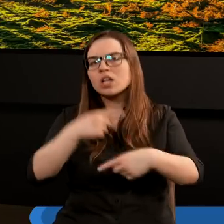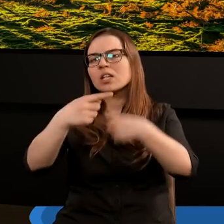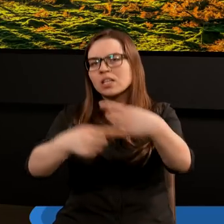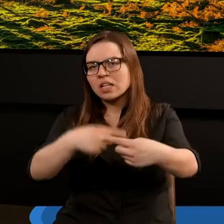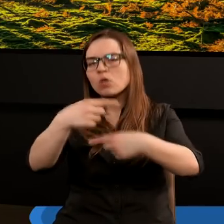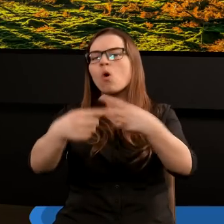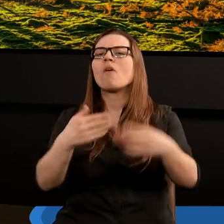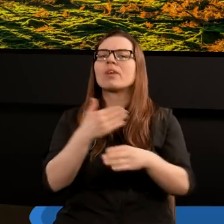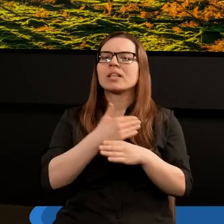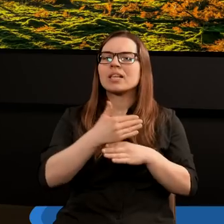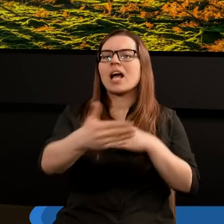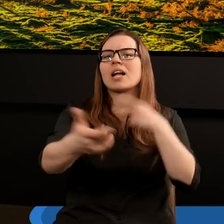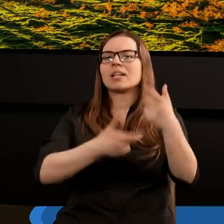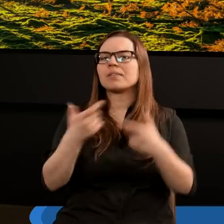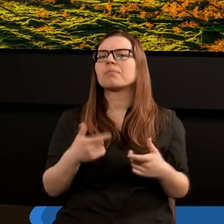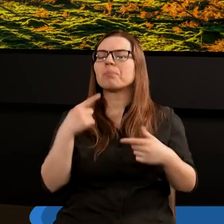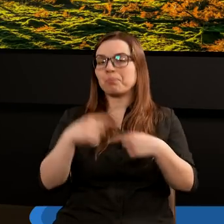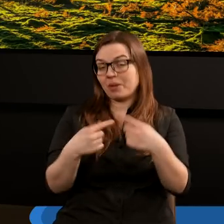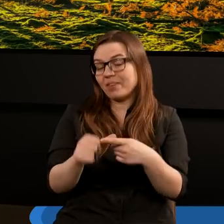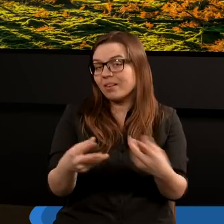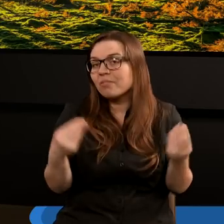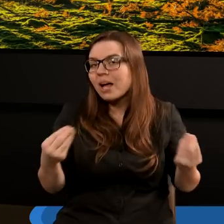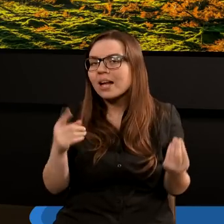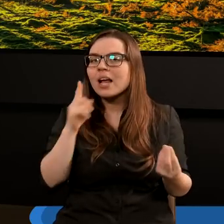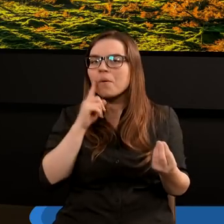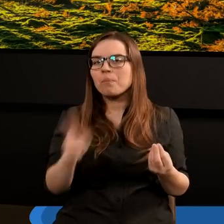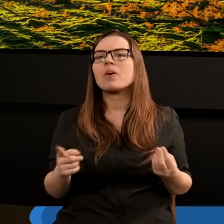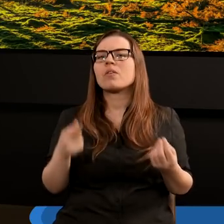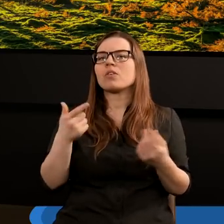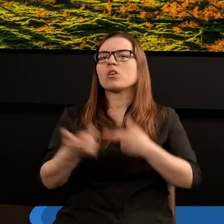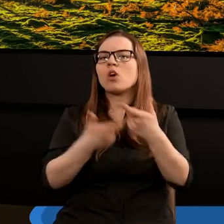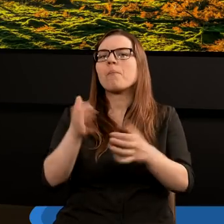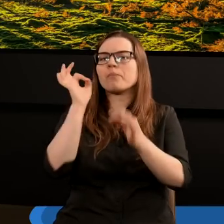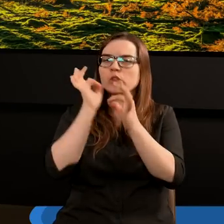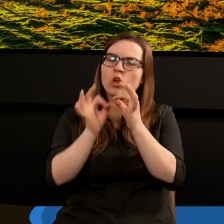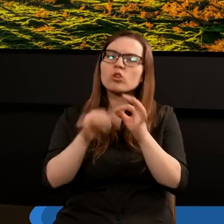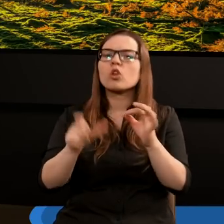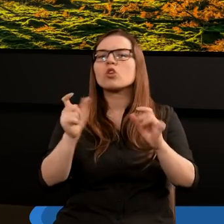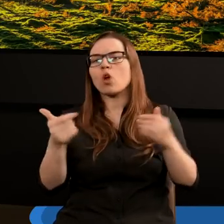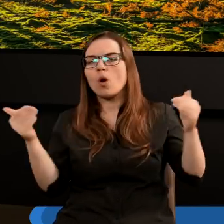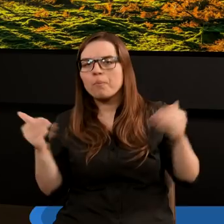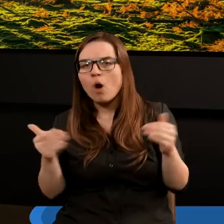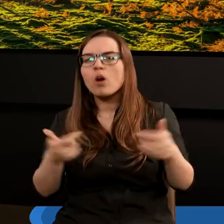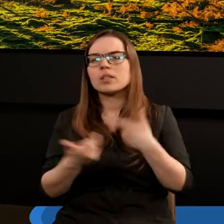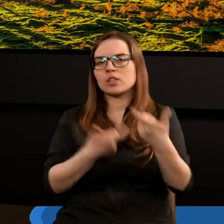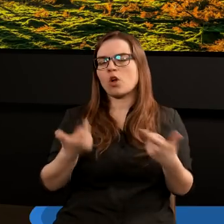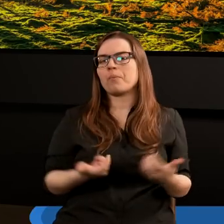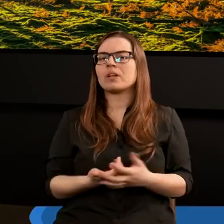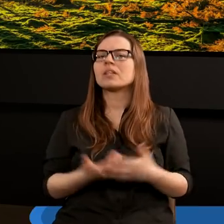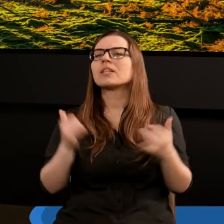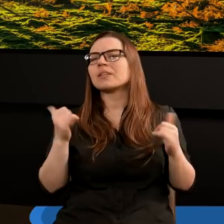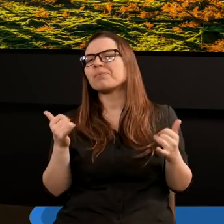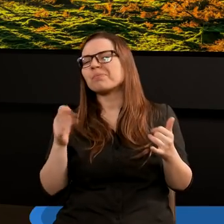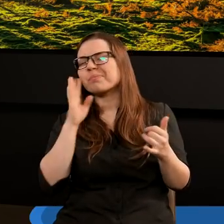kontynuować i wraz z Nim współpracują. To jest wielki przywilej, z Panem Bogiem współpracować, robimy niedoskonale pewne rzeczy, czy wykonujemy niedoskonale